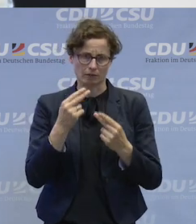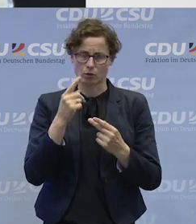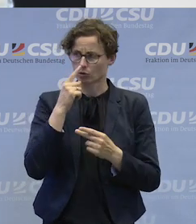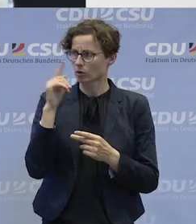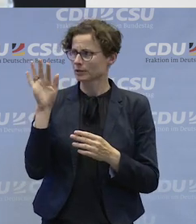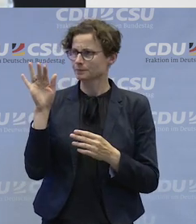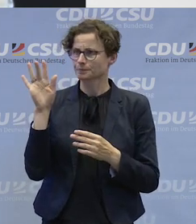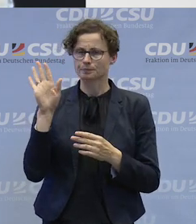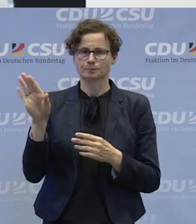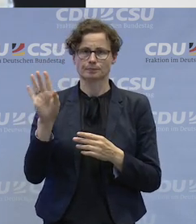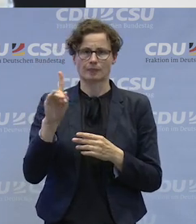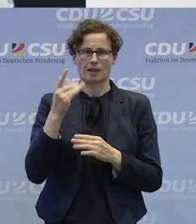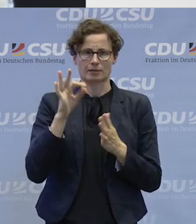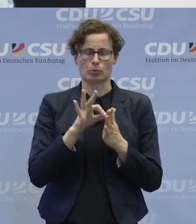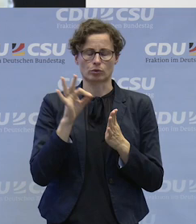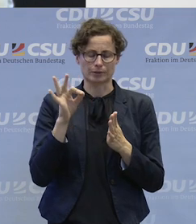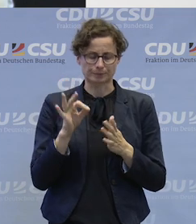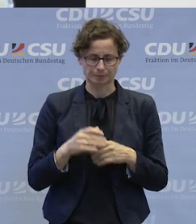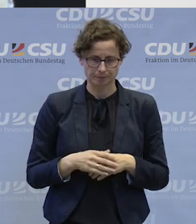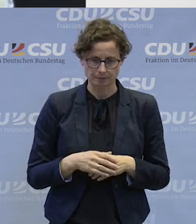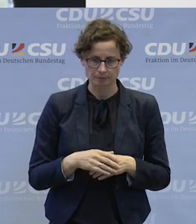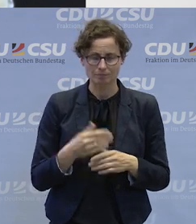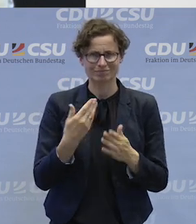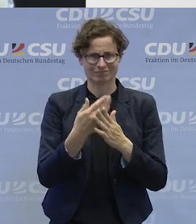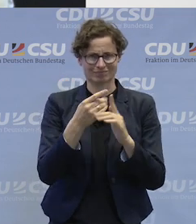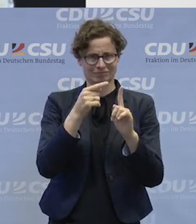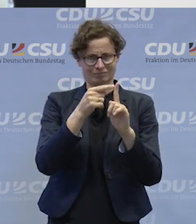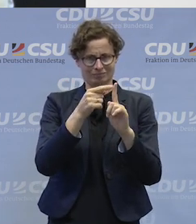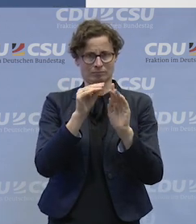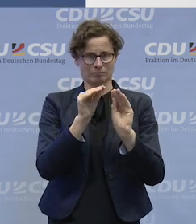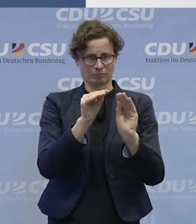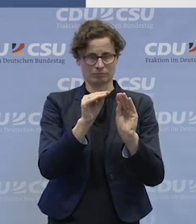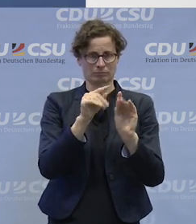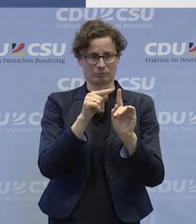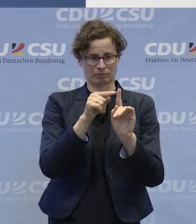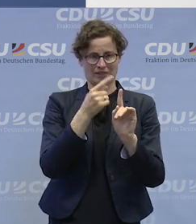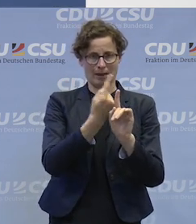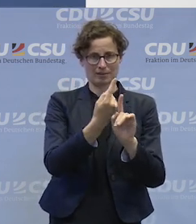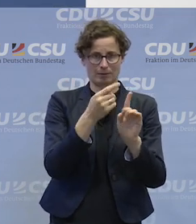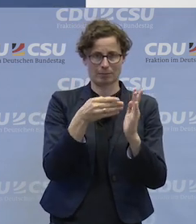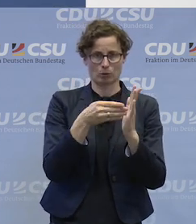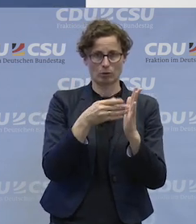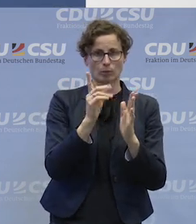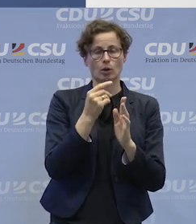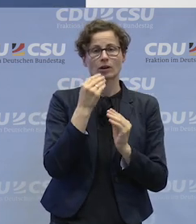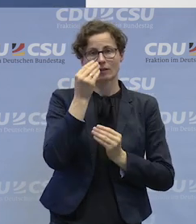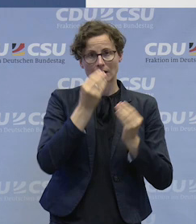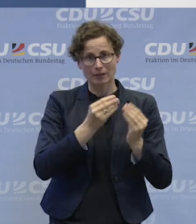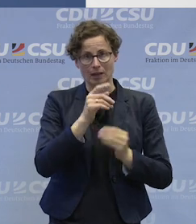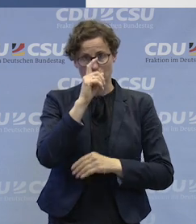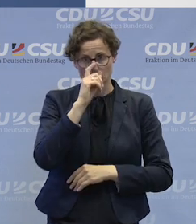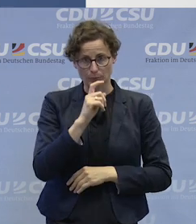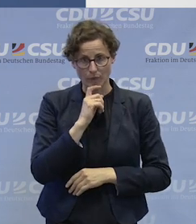Punkt Ihrer Frage. Das sollte auch, denke ich, ganz selbstverständlich sein, dass dieses Qualifikationsprofil, für das ich